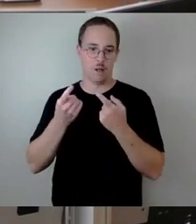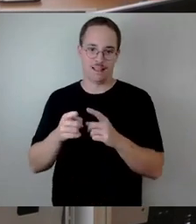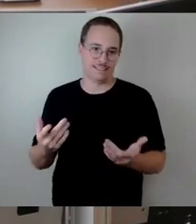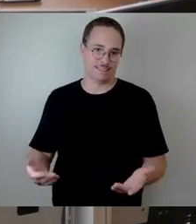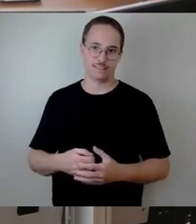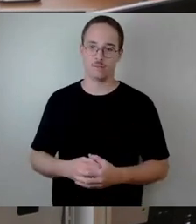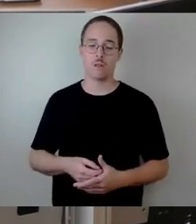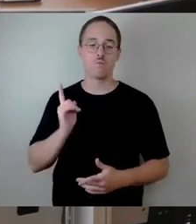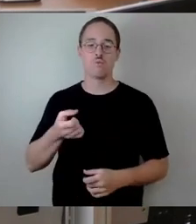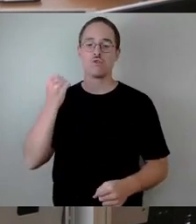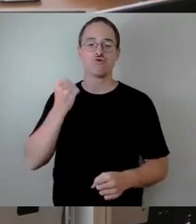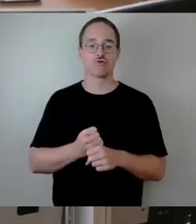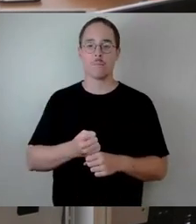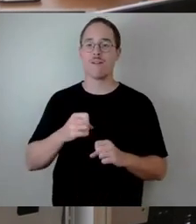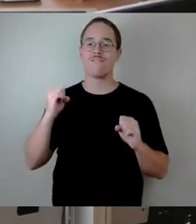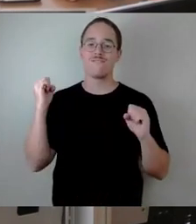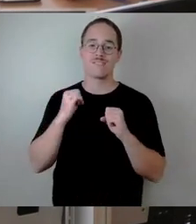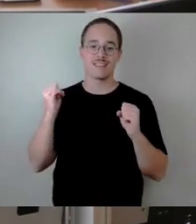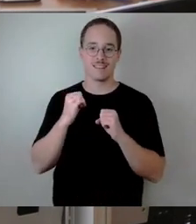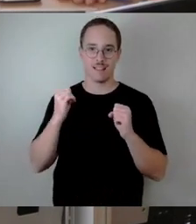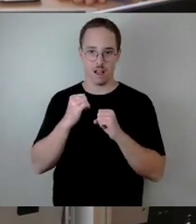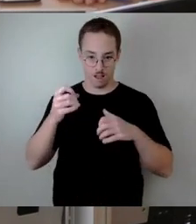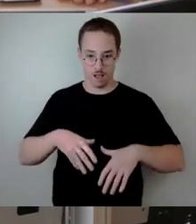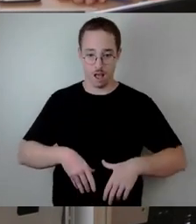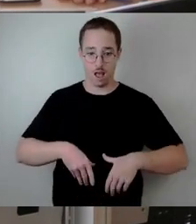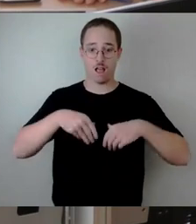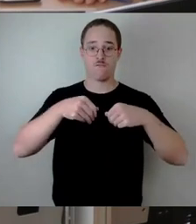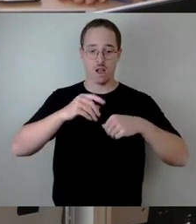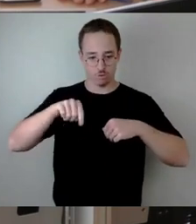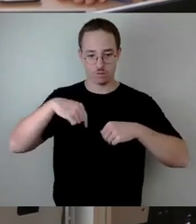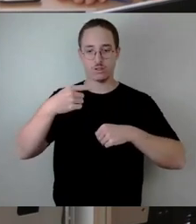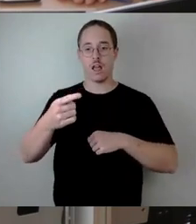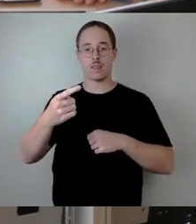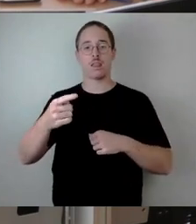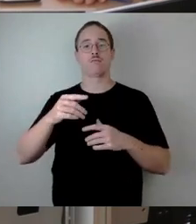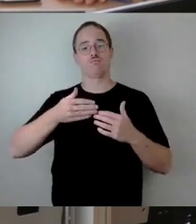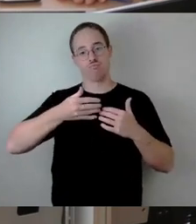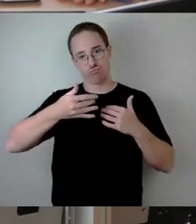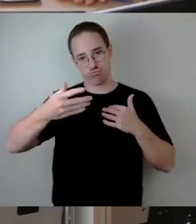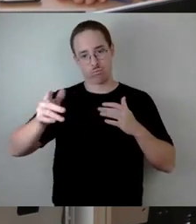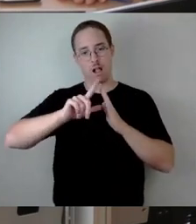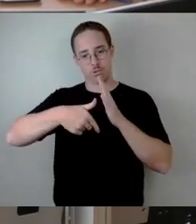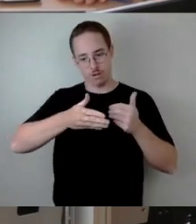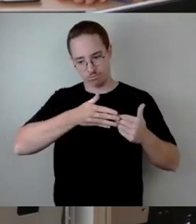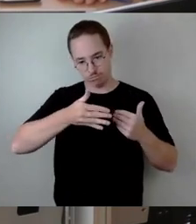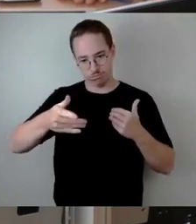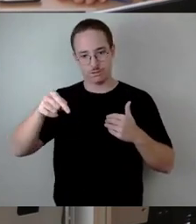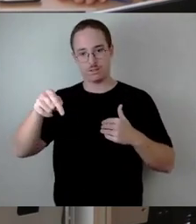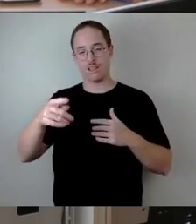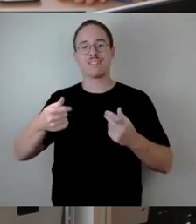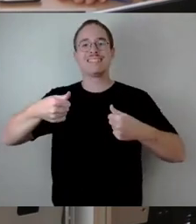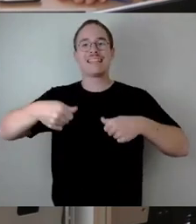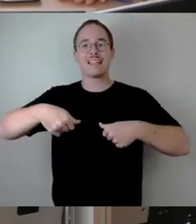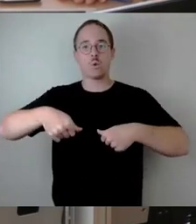um dann im Sommer die Dichtung bei idealen Temperaturen draufzubringen. Und wir waren erst mit dem Zug B jetzt im März, mit dem